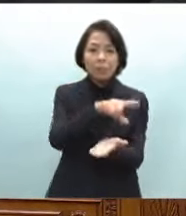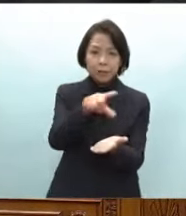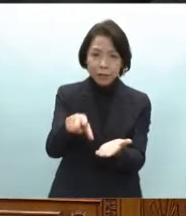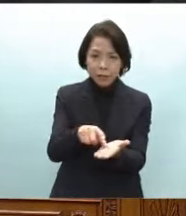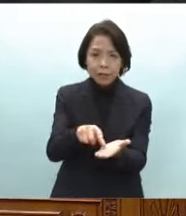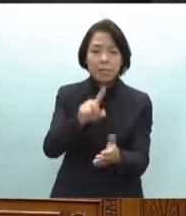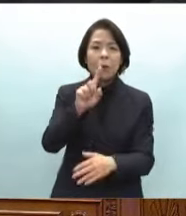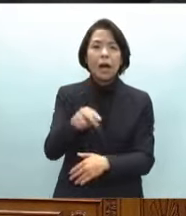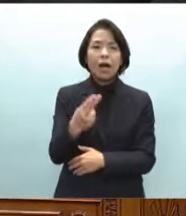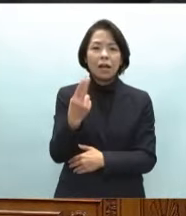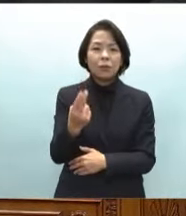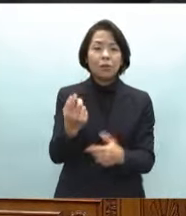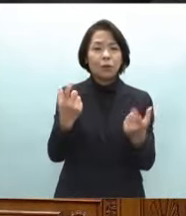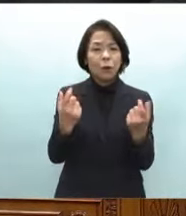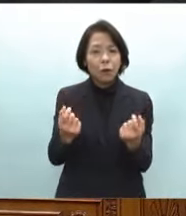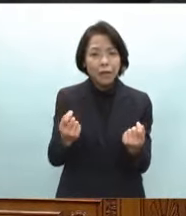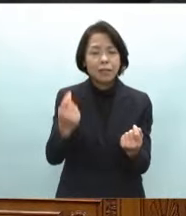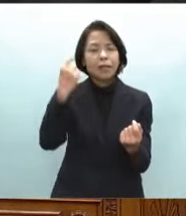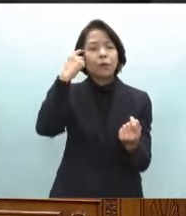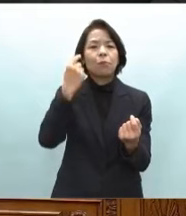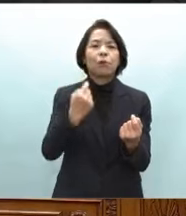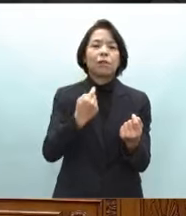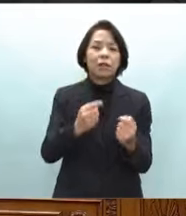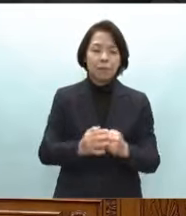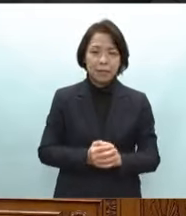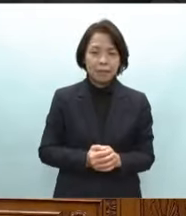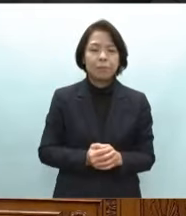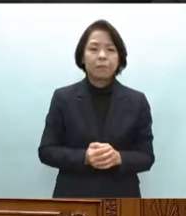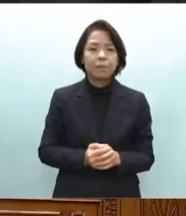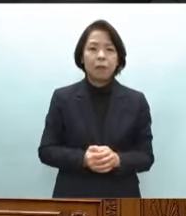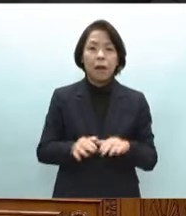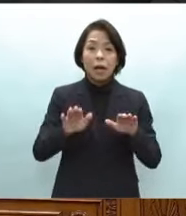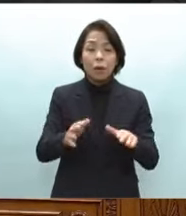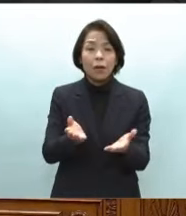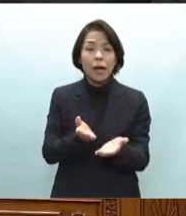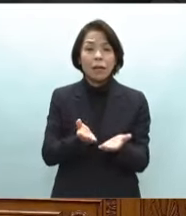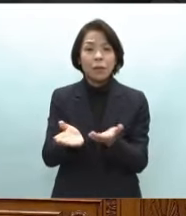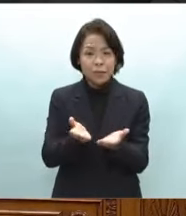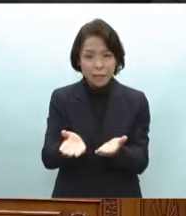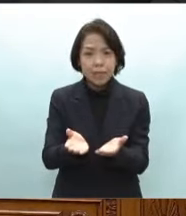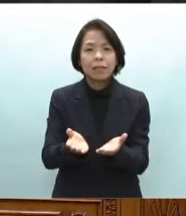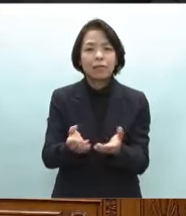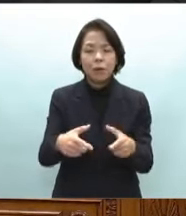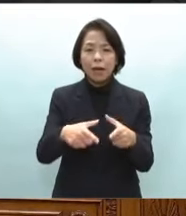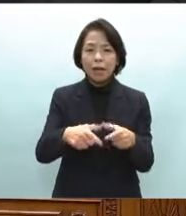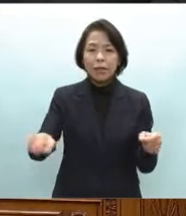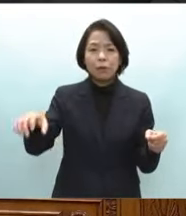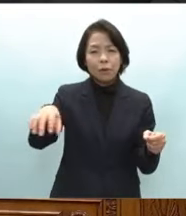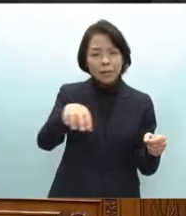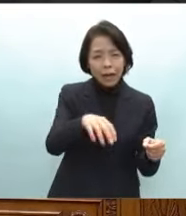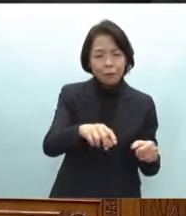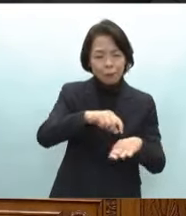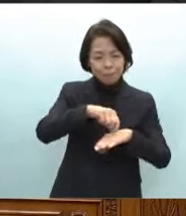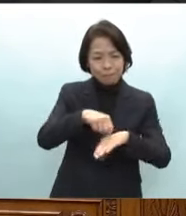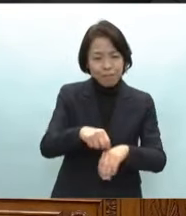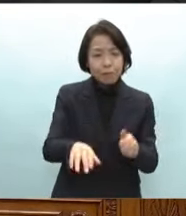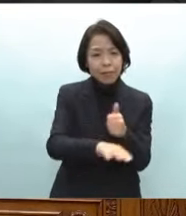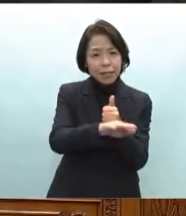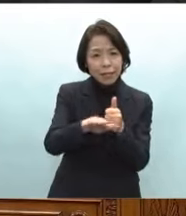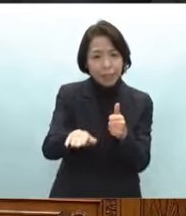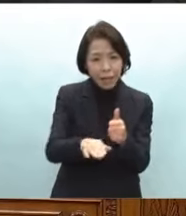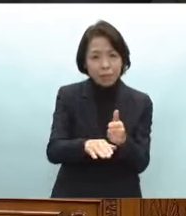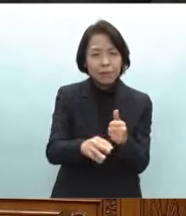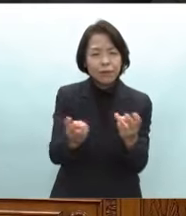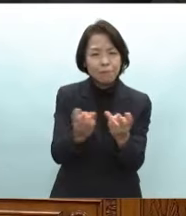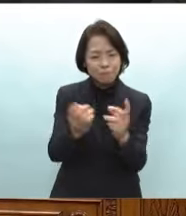と呼ぶことができると私は思います今回の地震は全国至る所の厳しい環境にある過疎